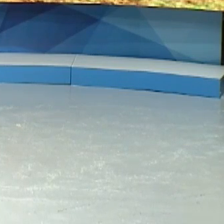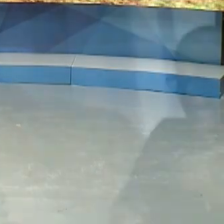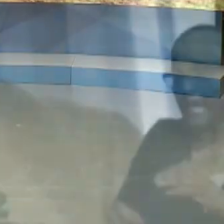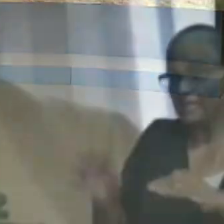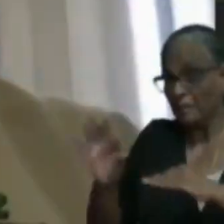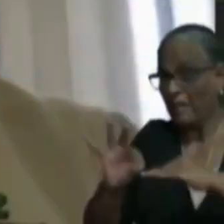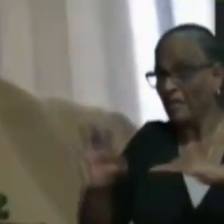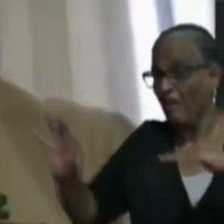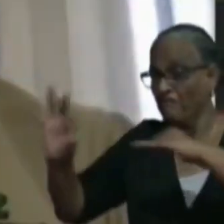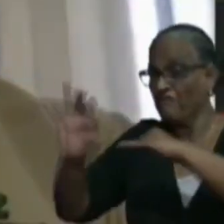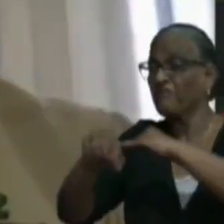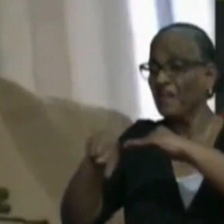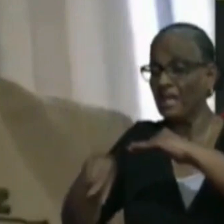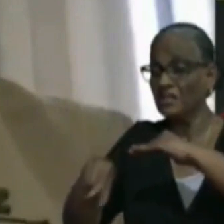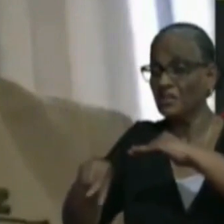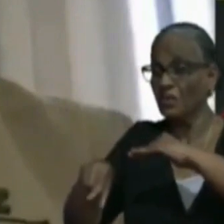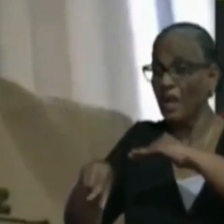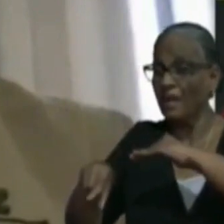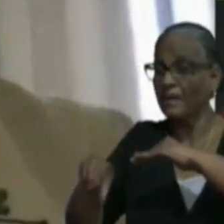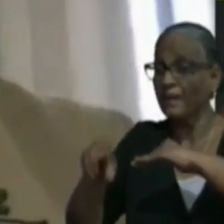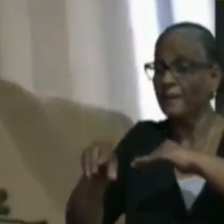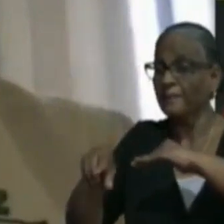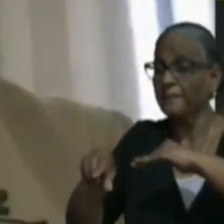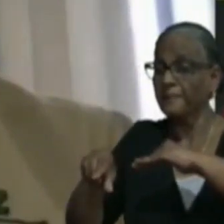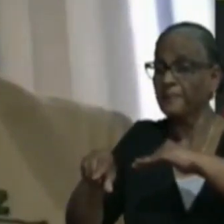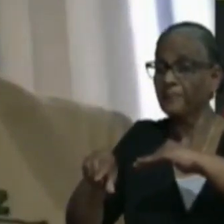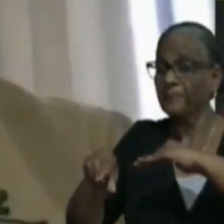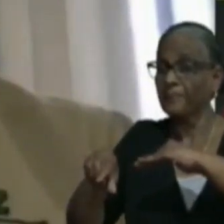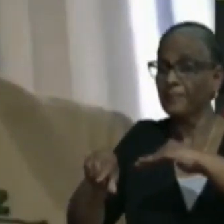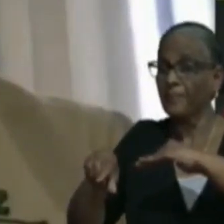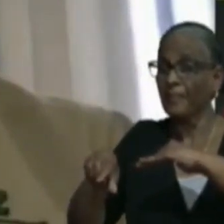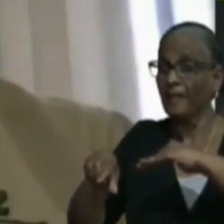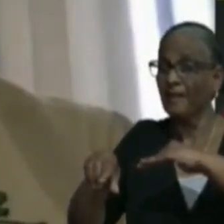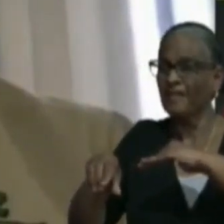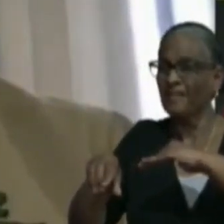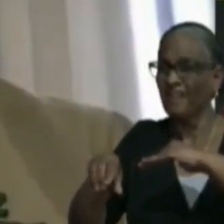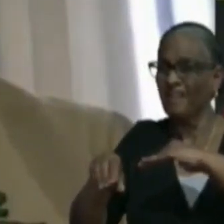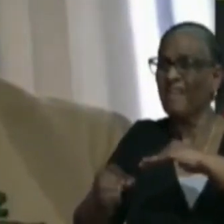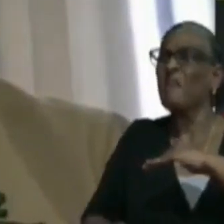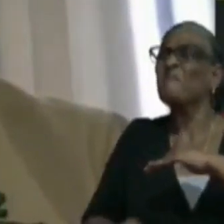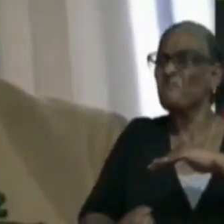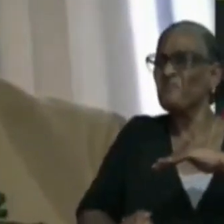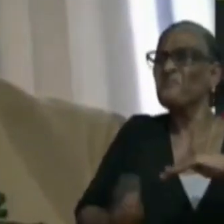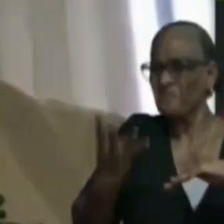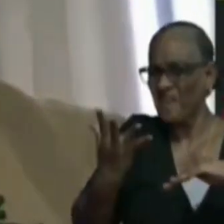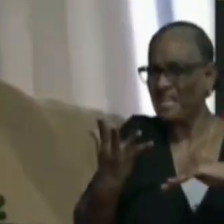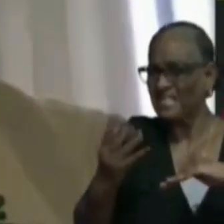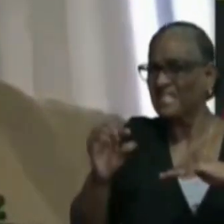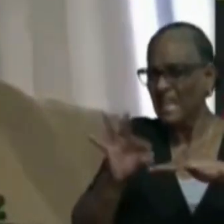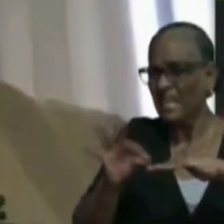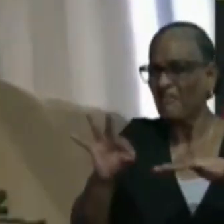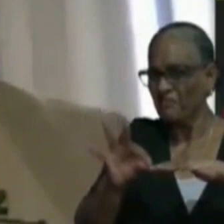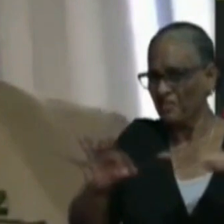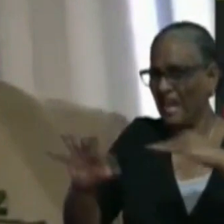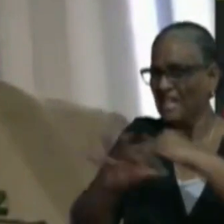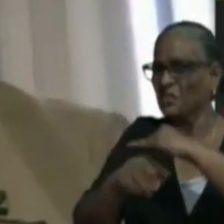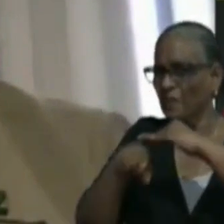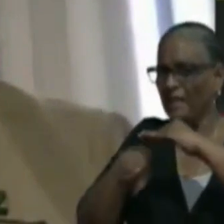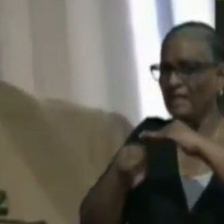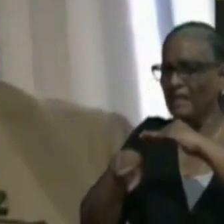Zoals u weet, zijn de infecties in Frans-Guyana